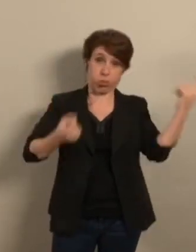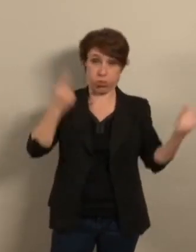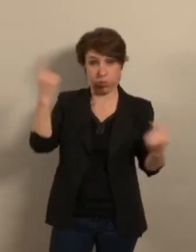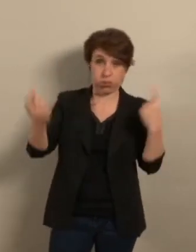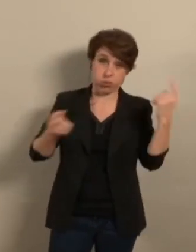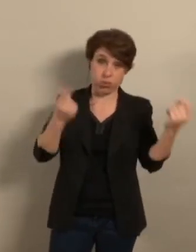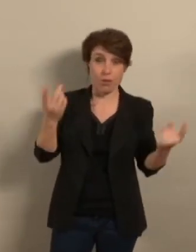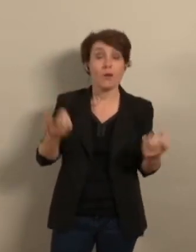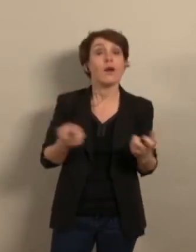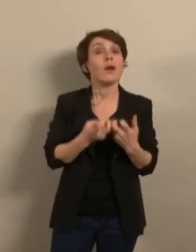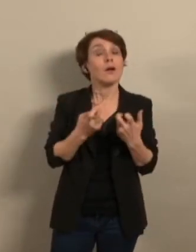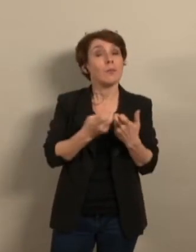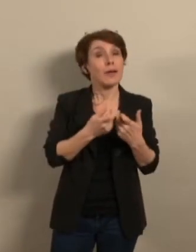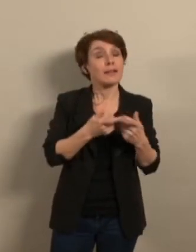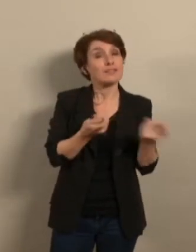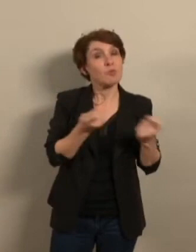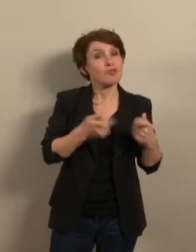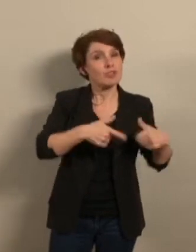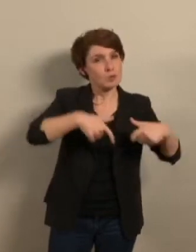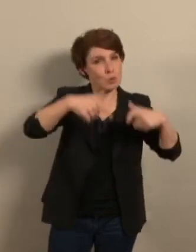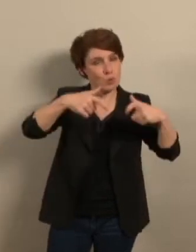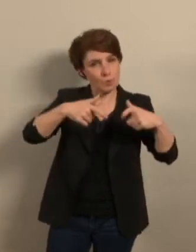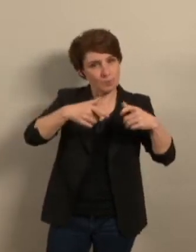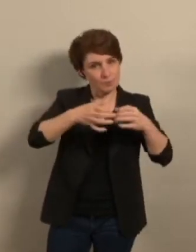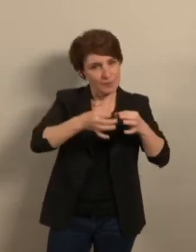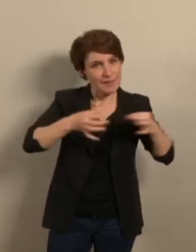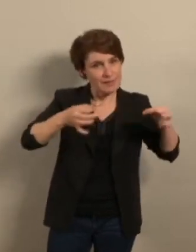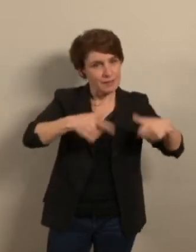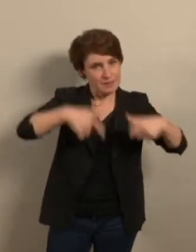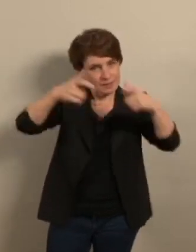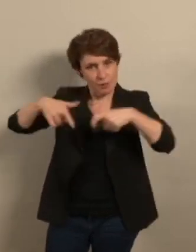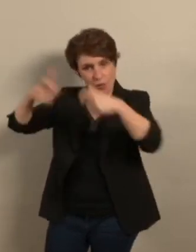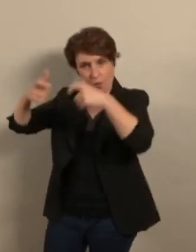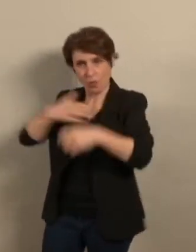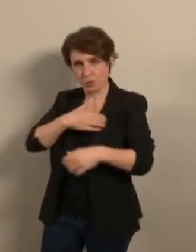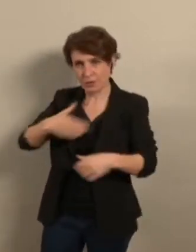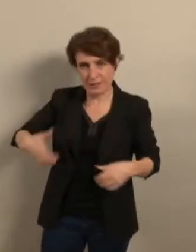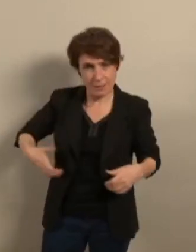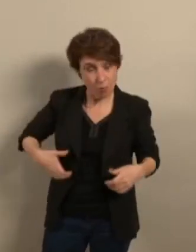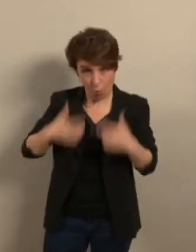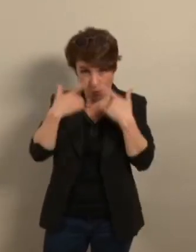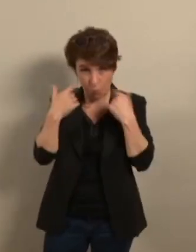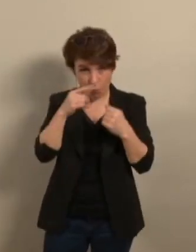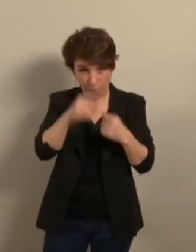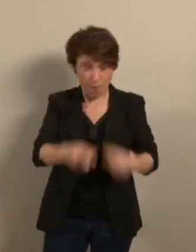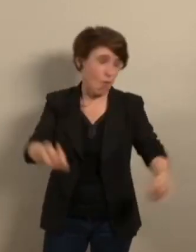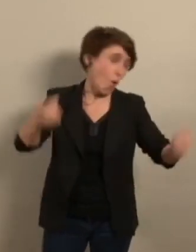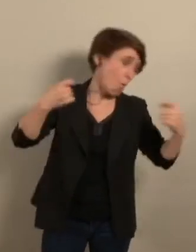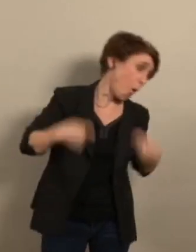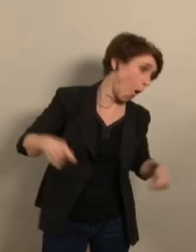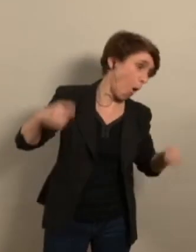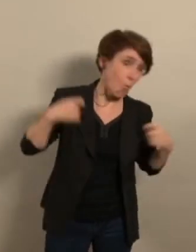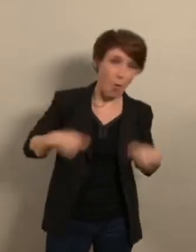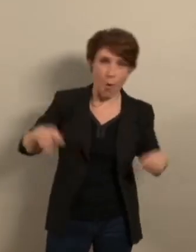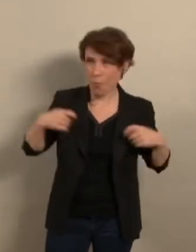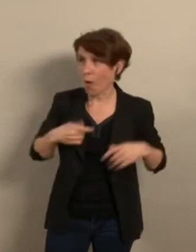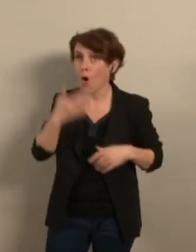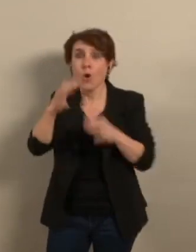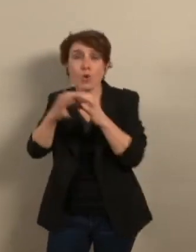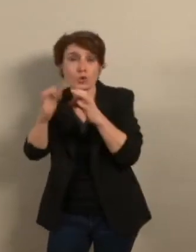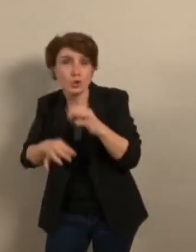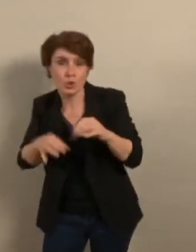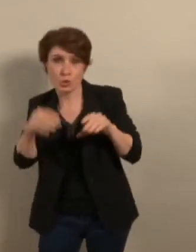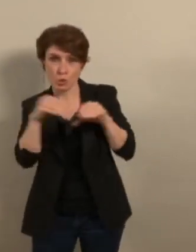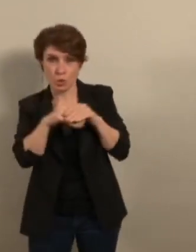un exemple révélateur de votre goût pour les dépenses inconsidérées, alors que d'autres solutions existent. Nous